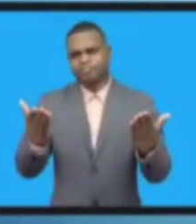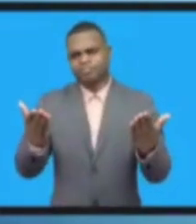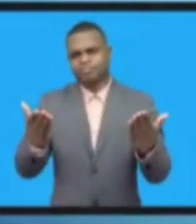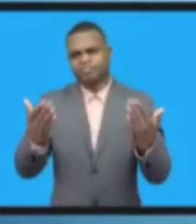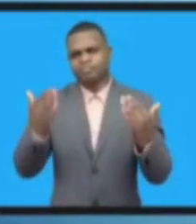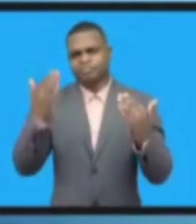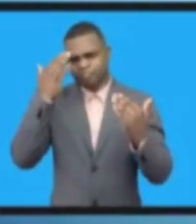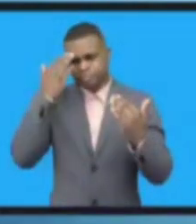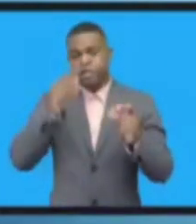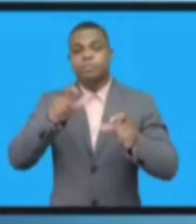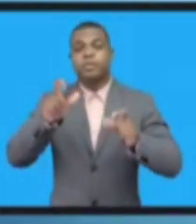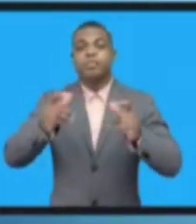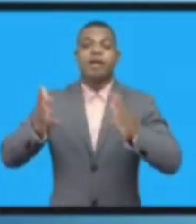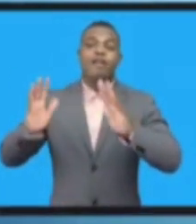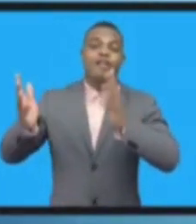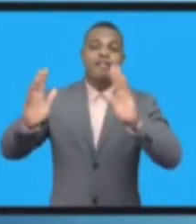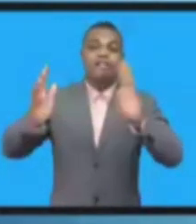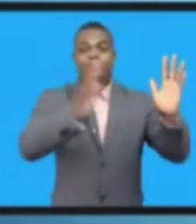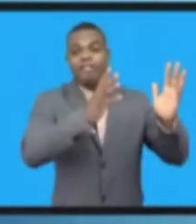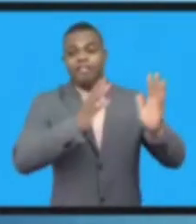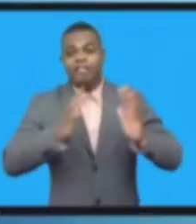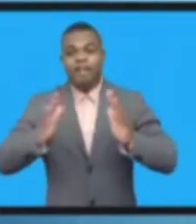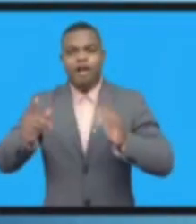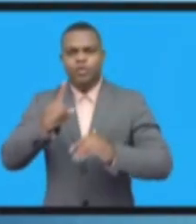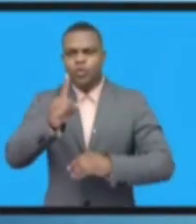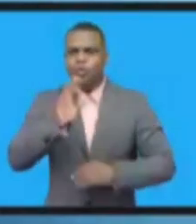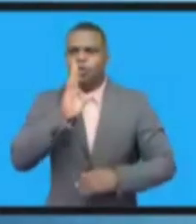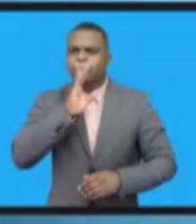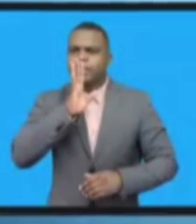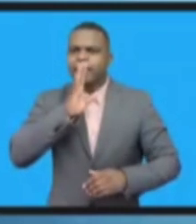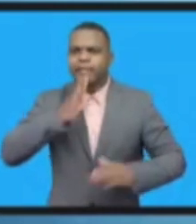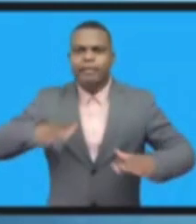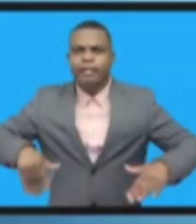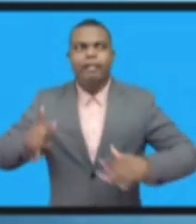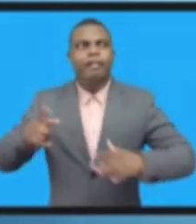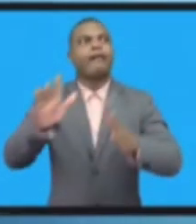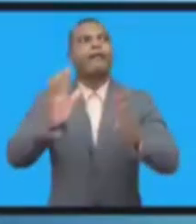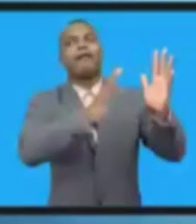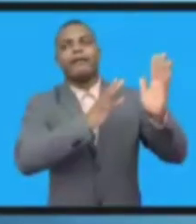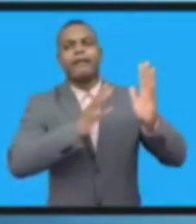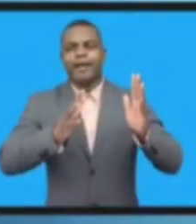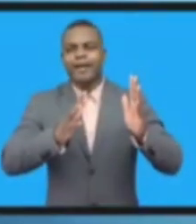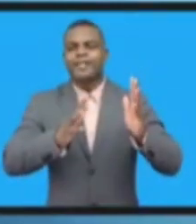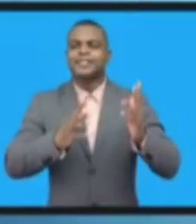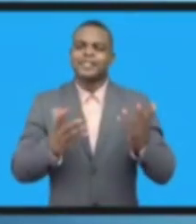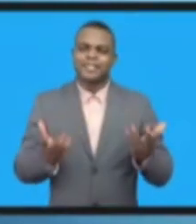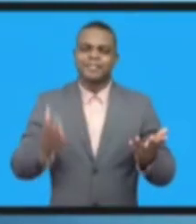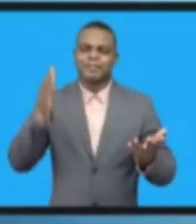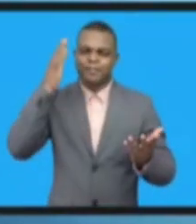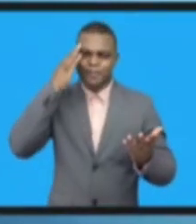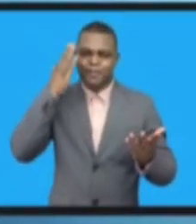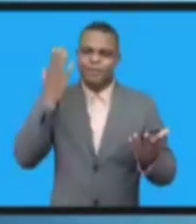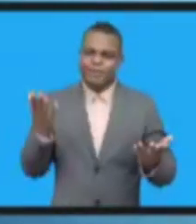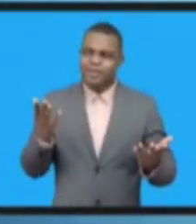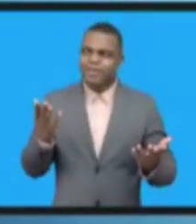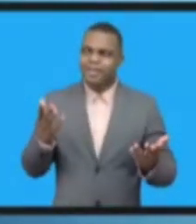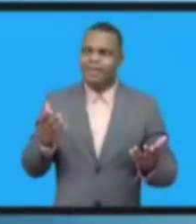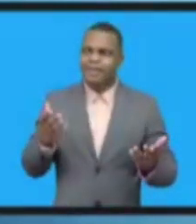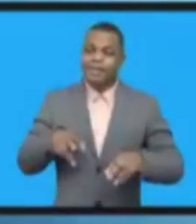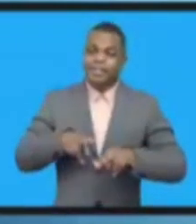даже перед тем, как ты успел открыть рот, наверное, лучше просто сесть. Спасибо большое. Было очень